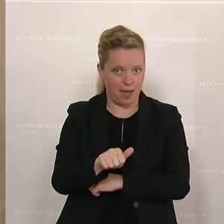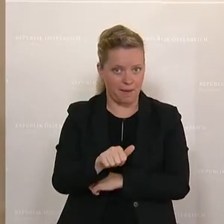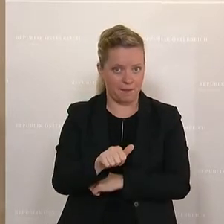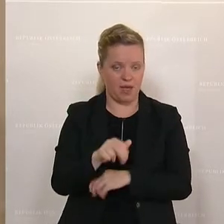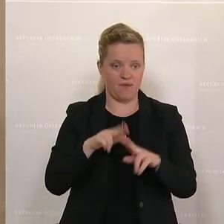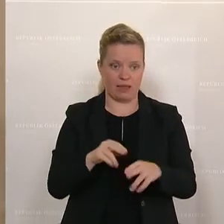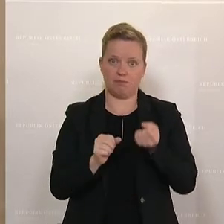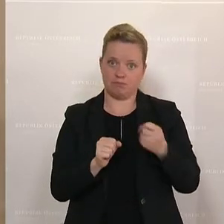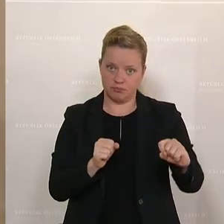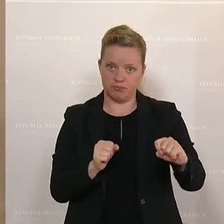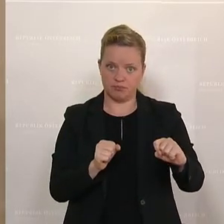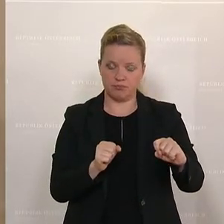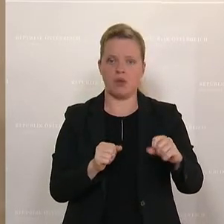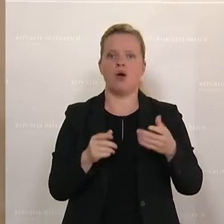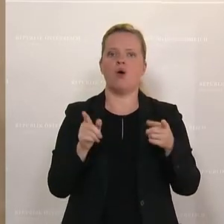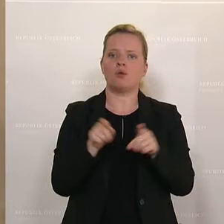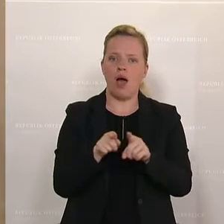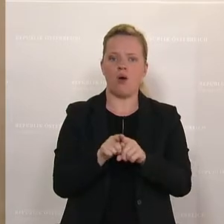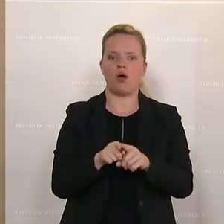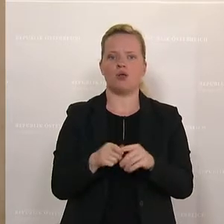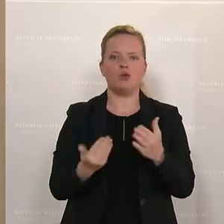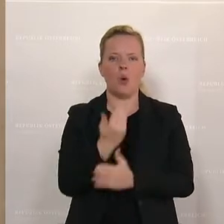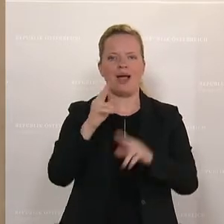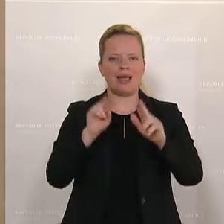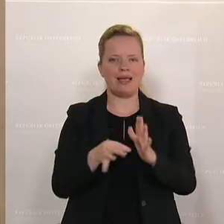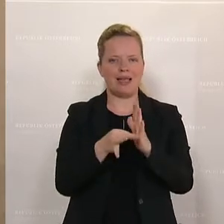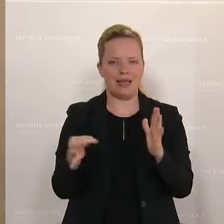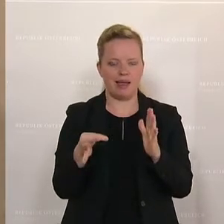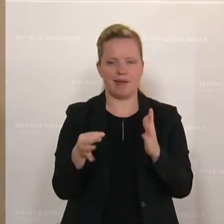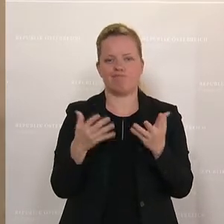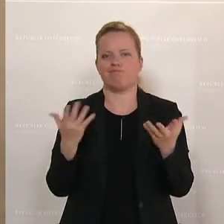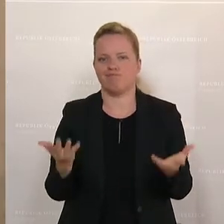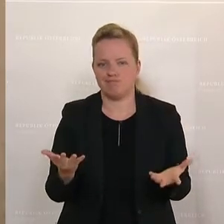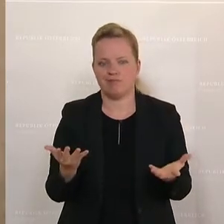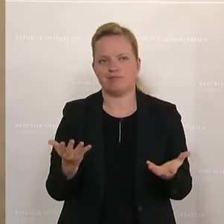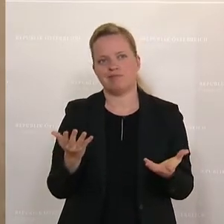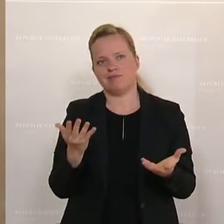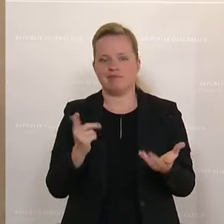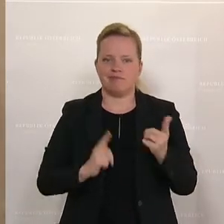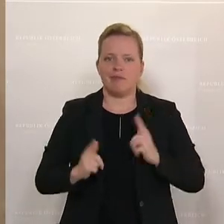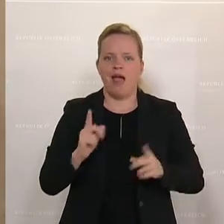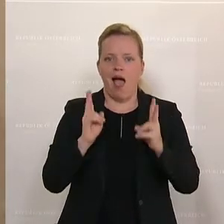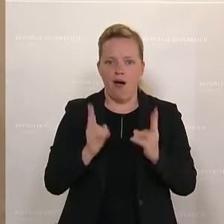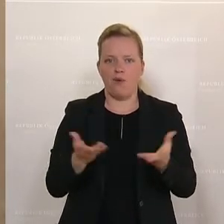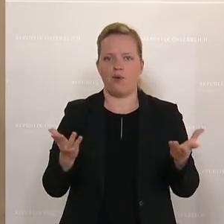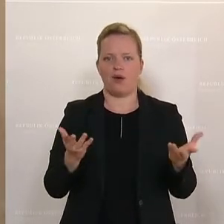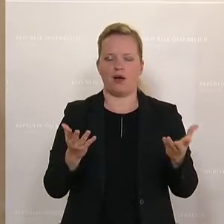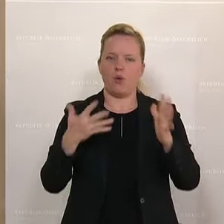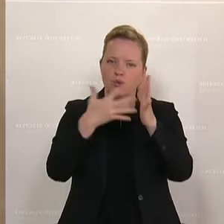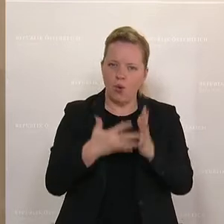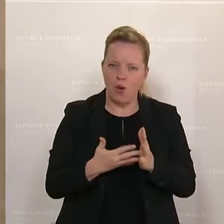Verfehlungen. Und weil diese neue Richtlinie im Endeffekt in der Kontrolle